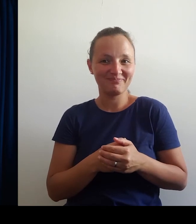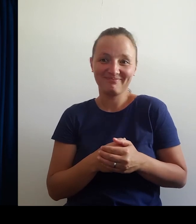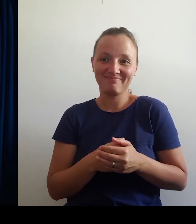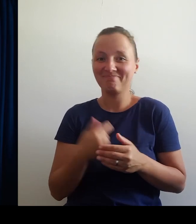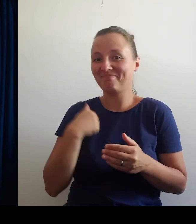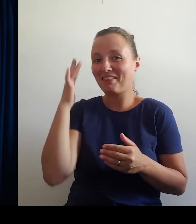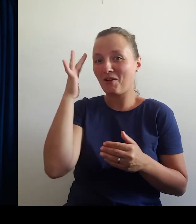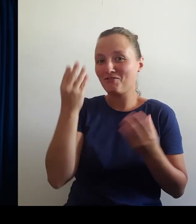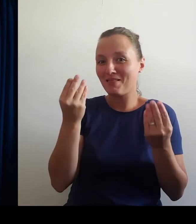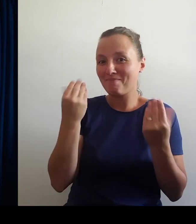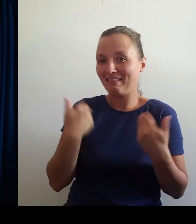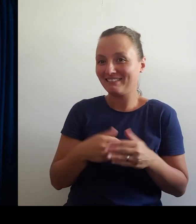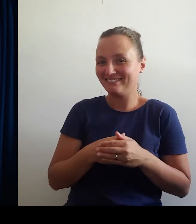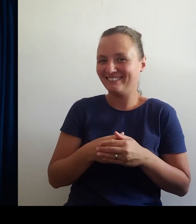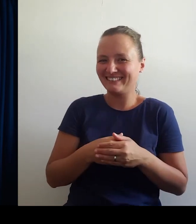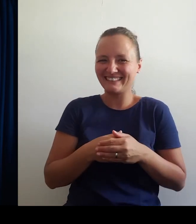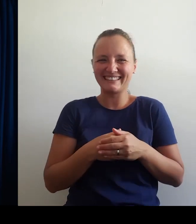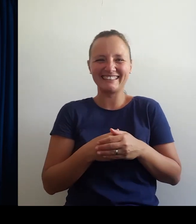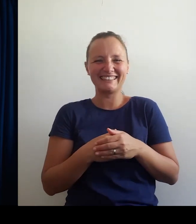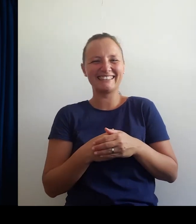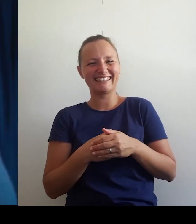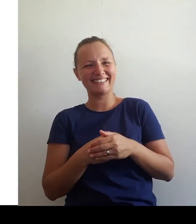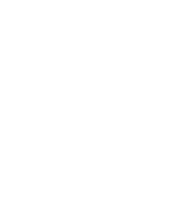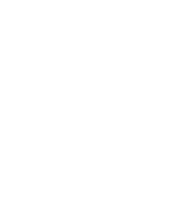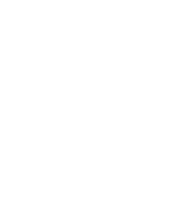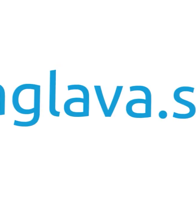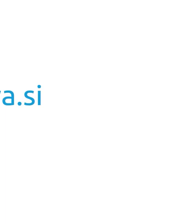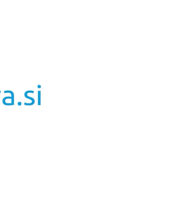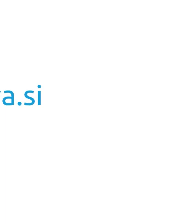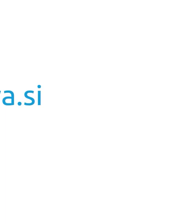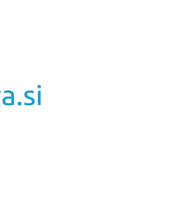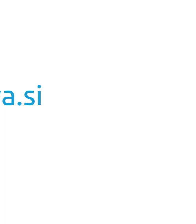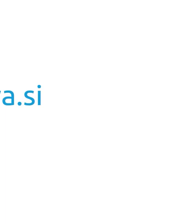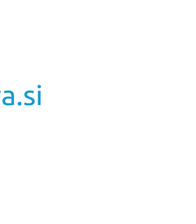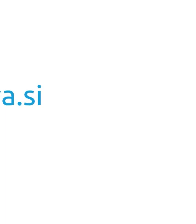Ja sam teoretic in matematika! The best!